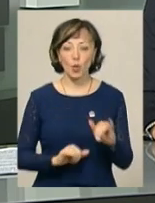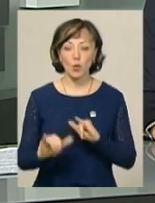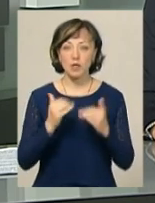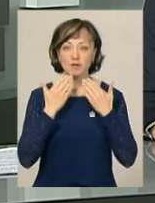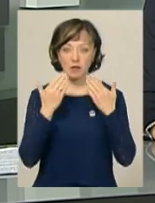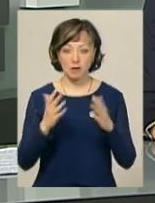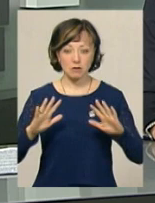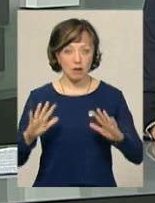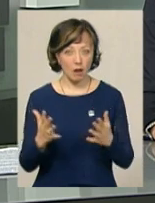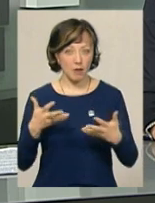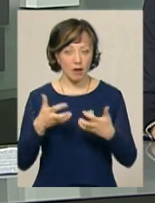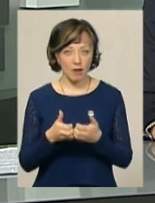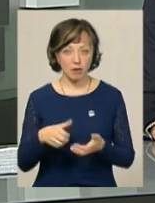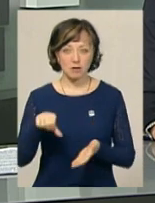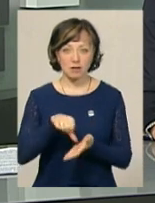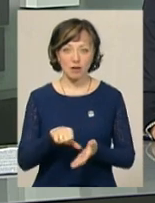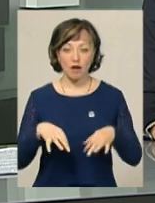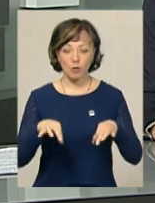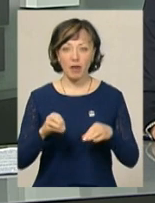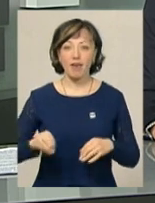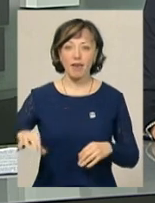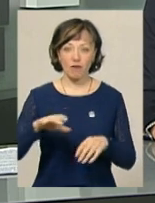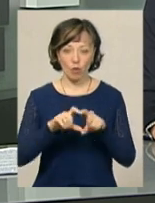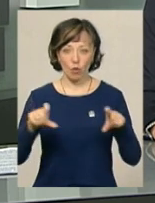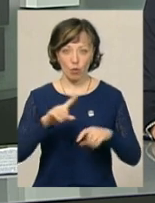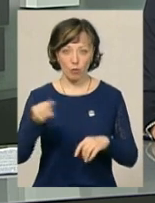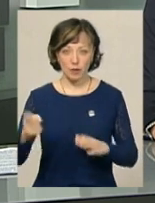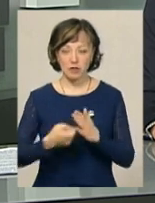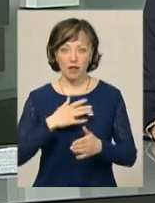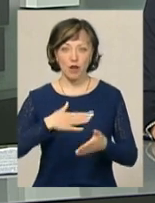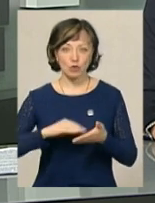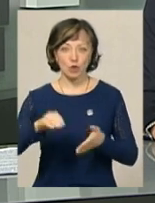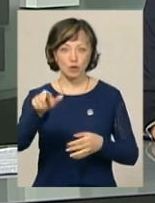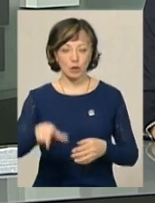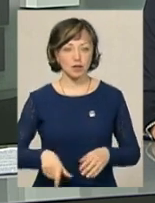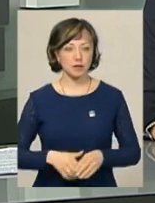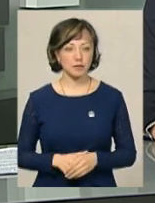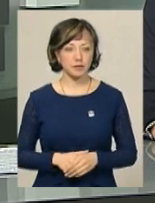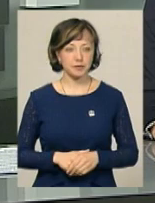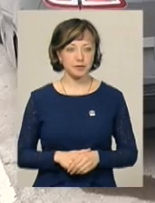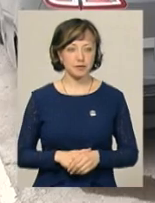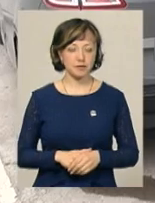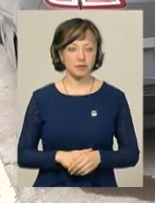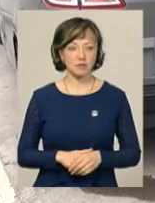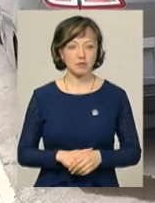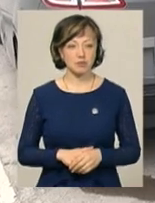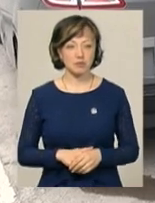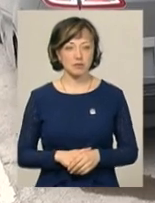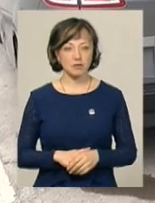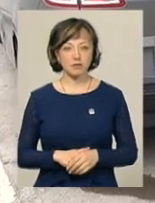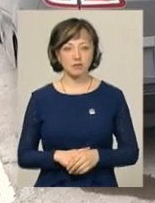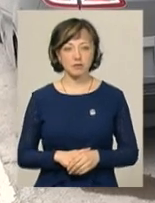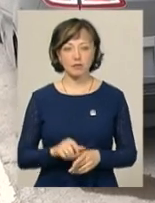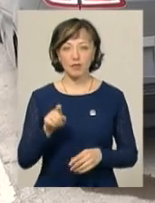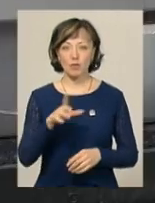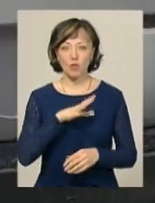звертатись, якщо трапилася ДТП з автомобілом на євро-намерах, дізнавалася моя колега Дарина Денисенко. Було пошкодження